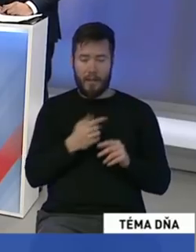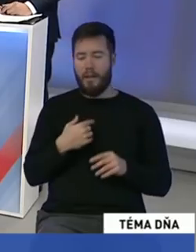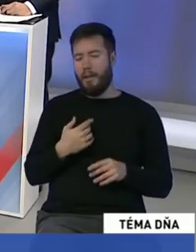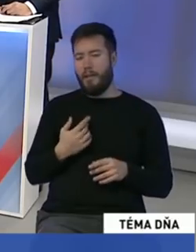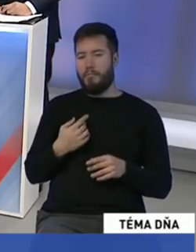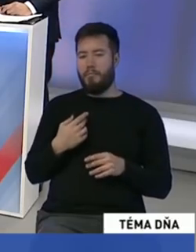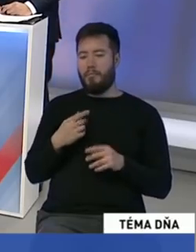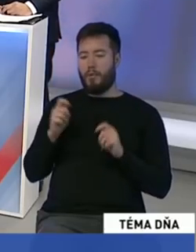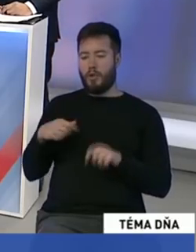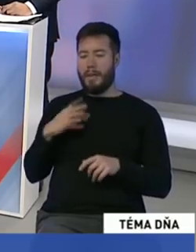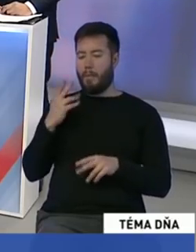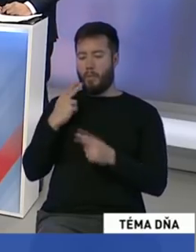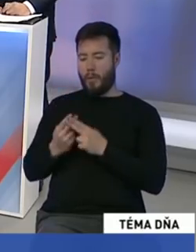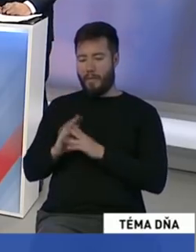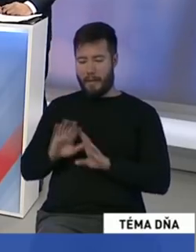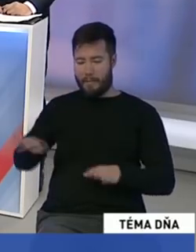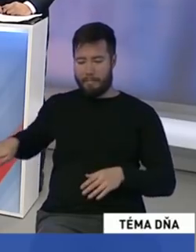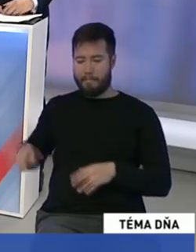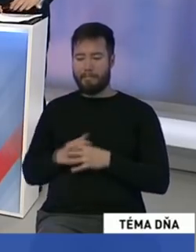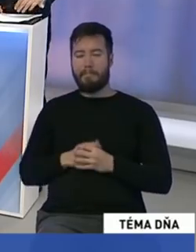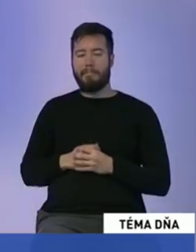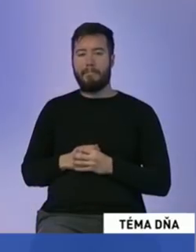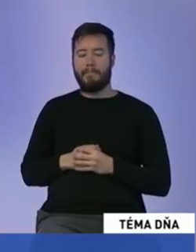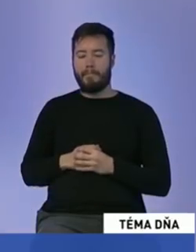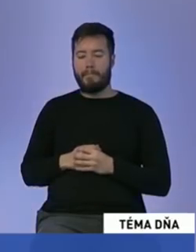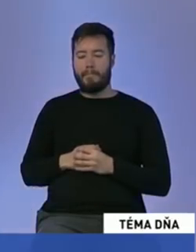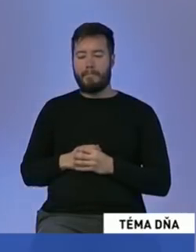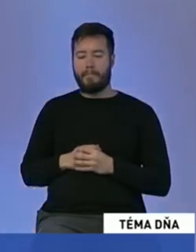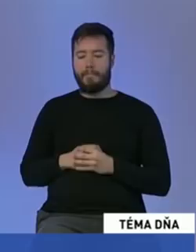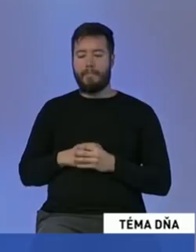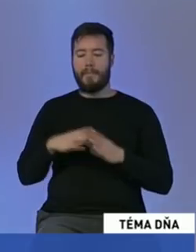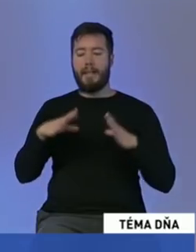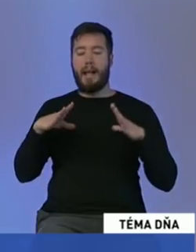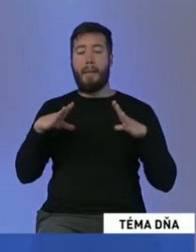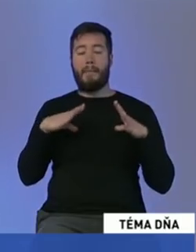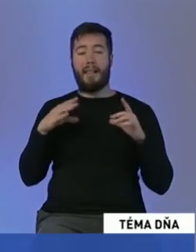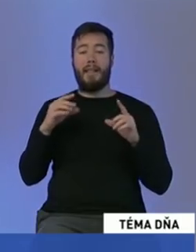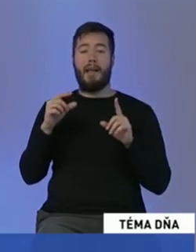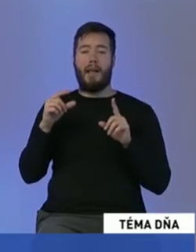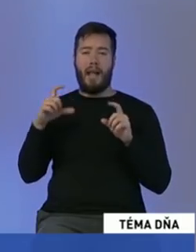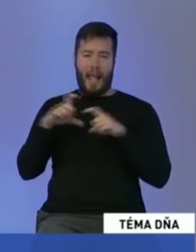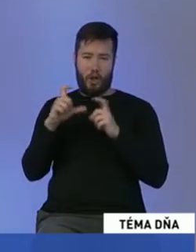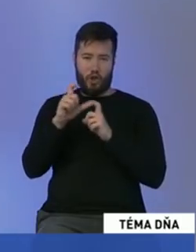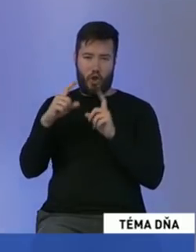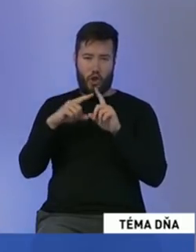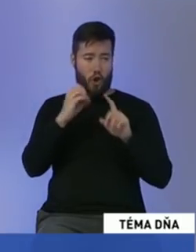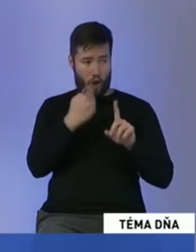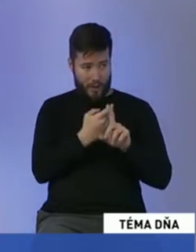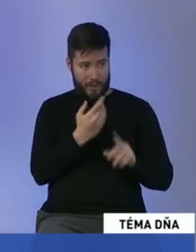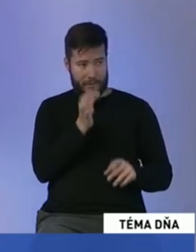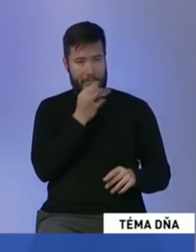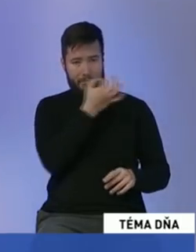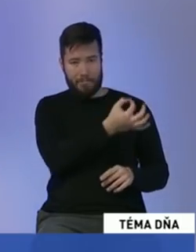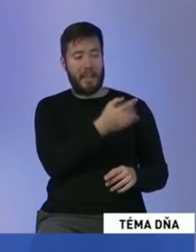ďalej. Pán Eštok, Peter Pellegrini z vás ešte koncom roka 2014 spravil šéfa odboru vnútornej správy na ministerstve školstva. V roku